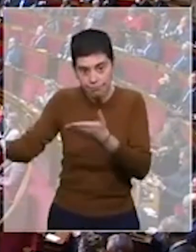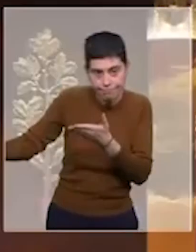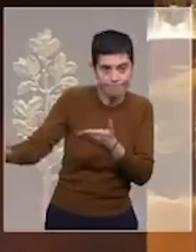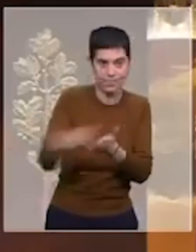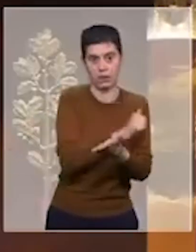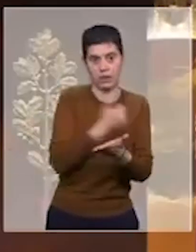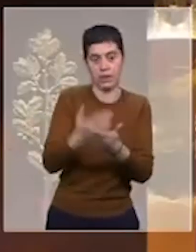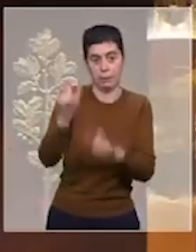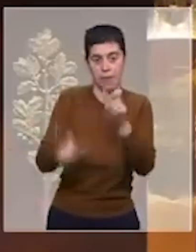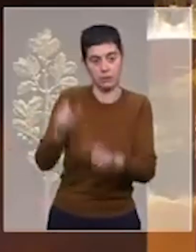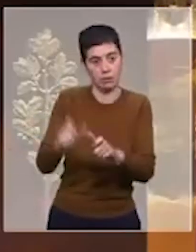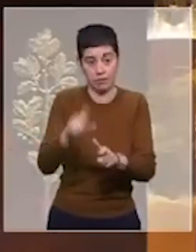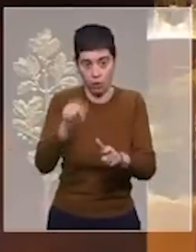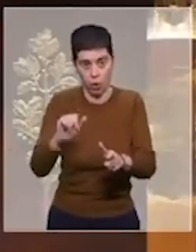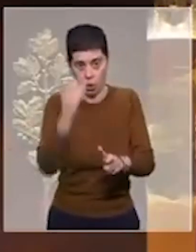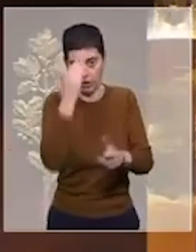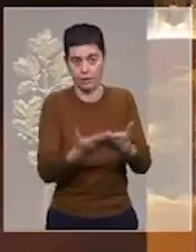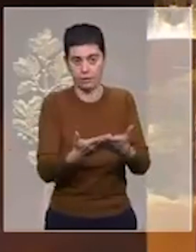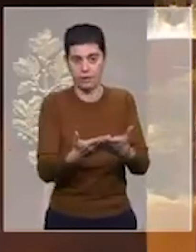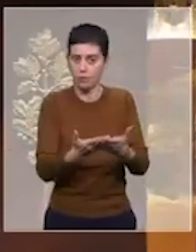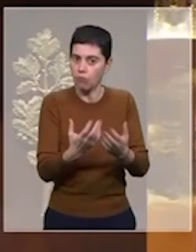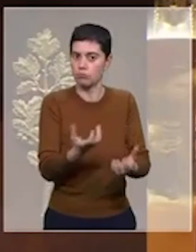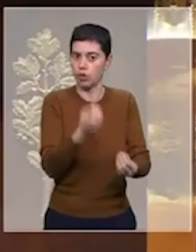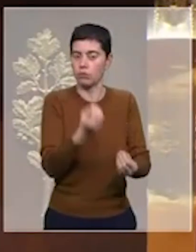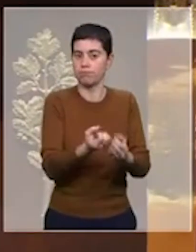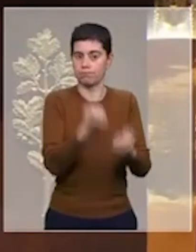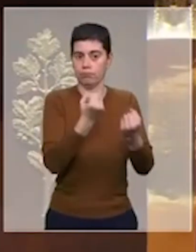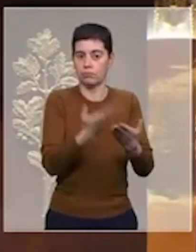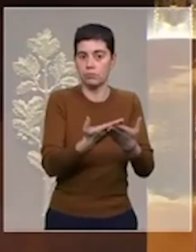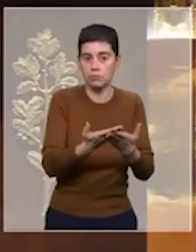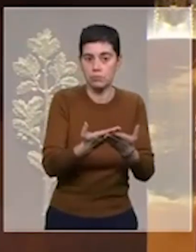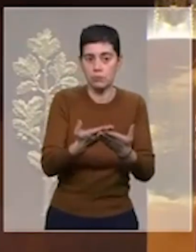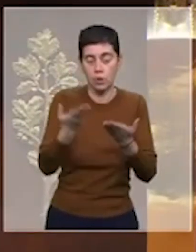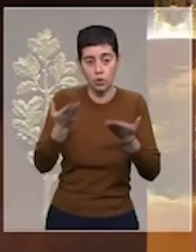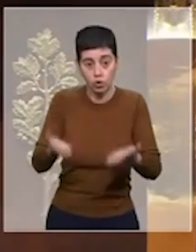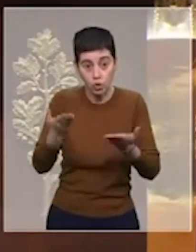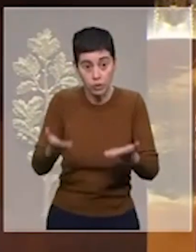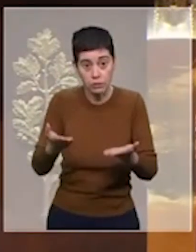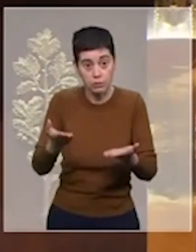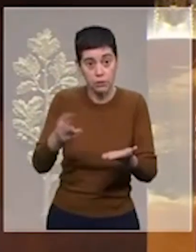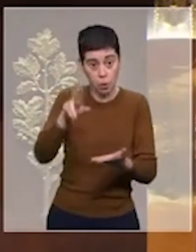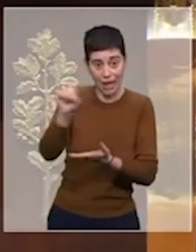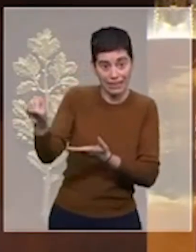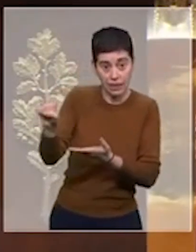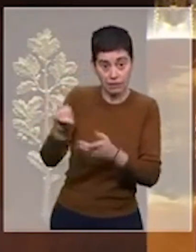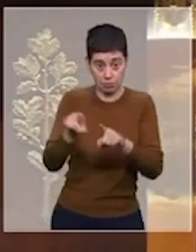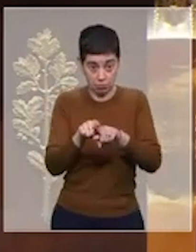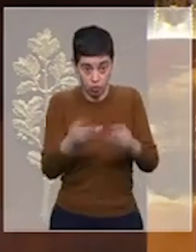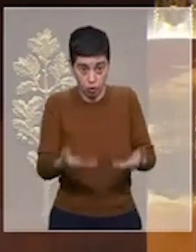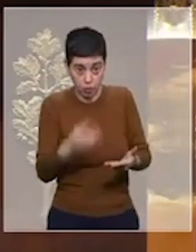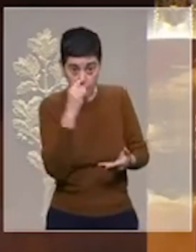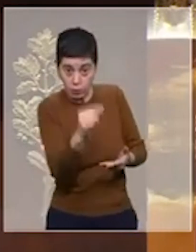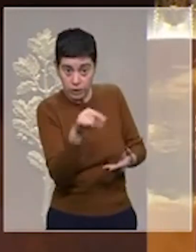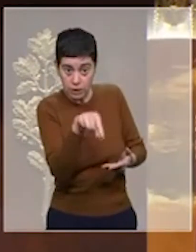fort et important. Car, comme par le passé, le régime soviétique aujourd'hui et le régime de Poutine n'aspirent'à une chose,